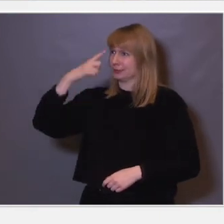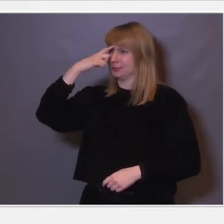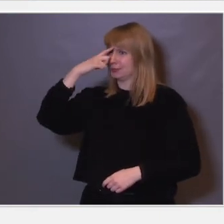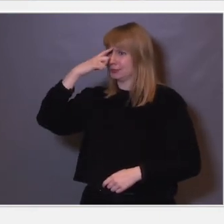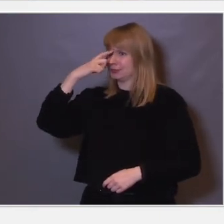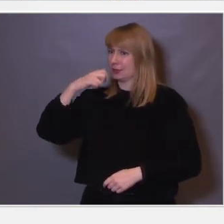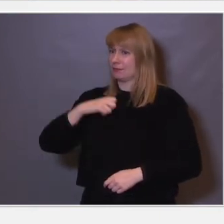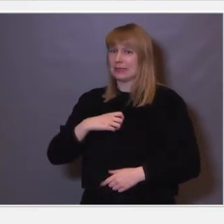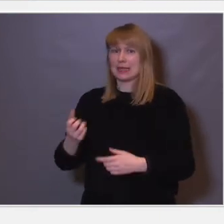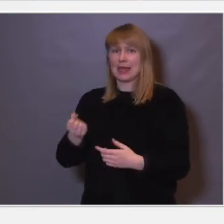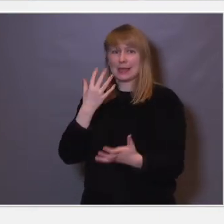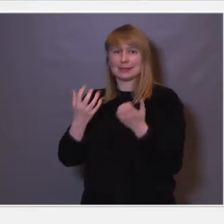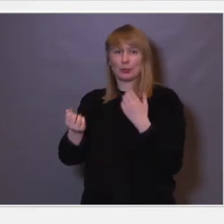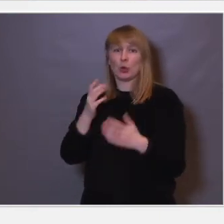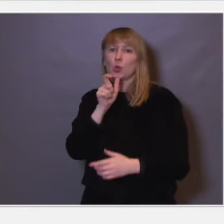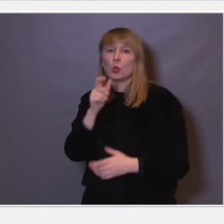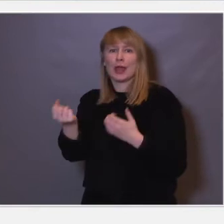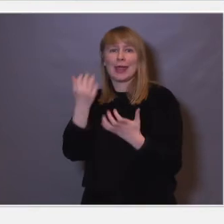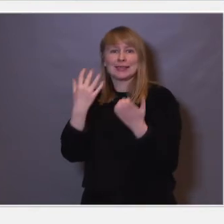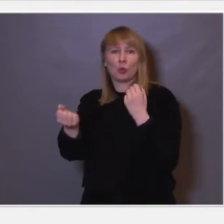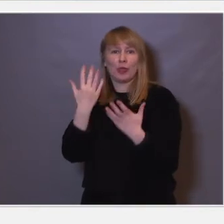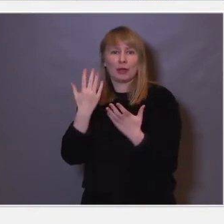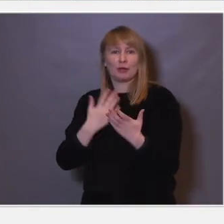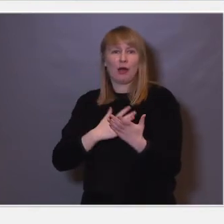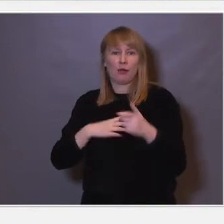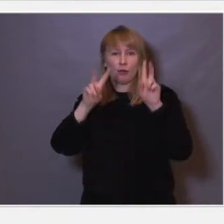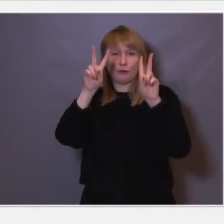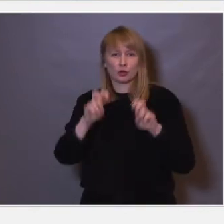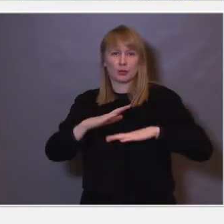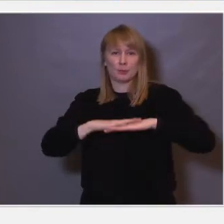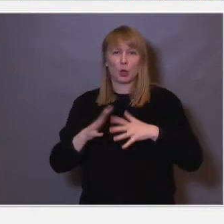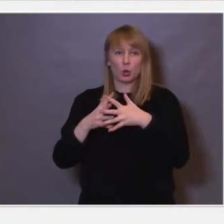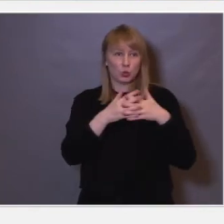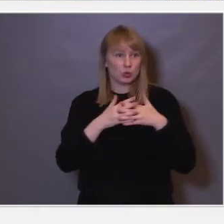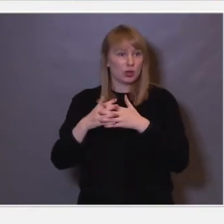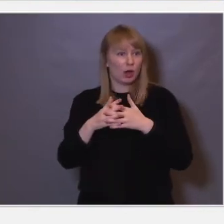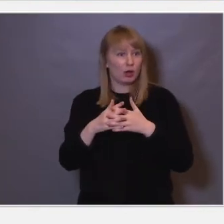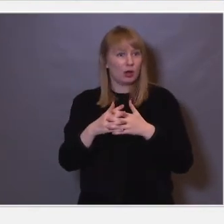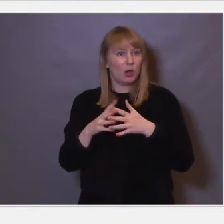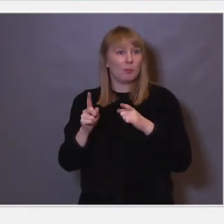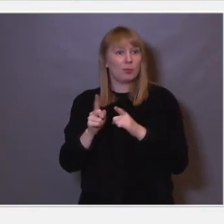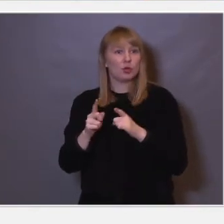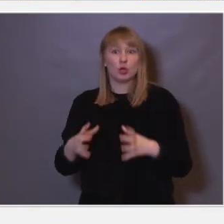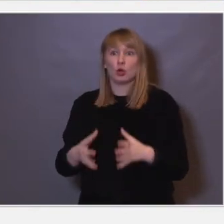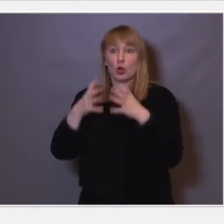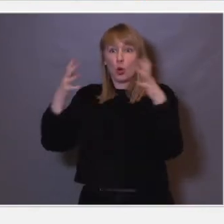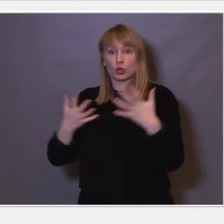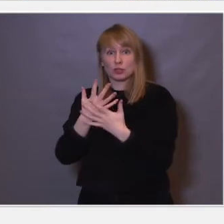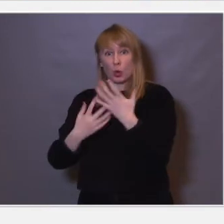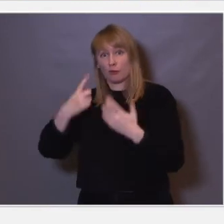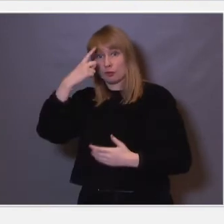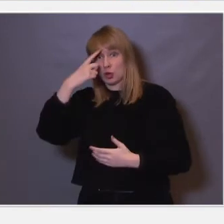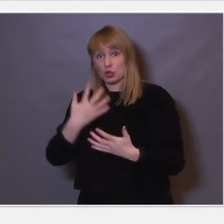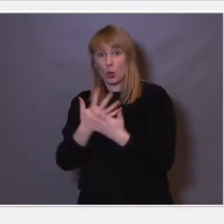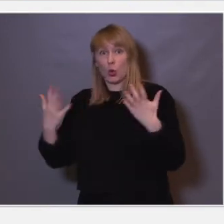få eksponering for ord, i hvert fall var det sånn forskning på i USA, det gjorde at du ville få en økt språkforståelse, økt